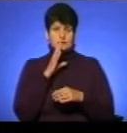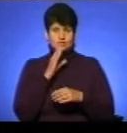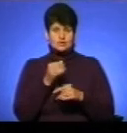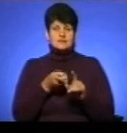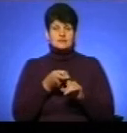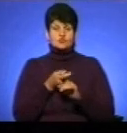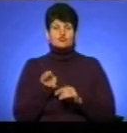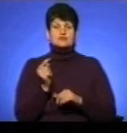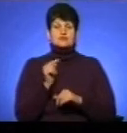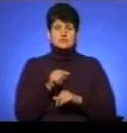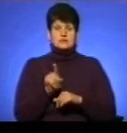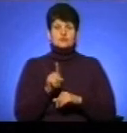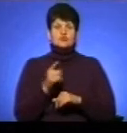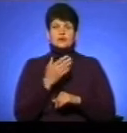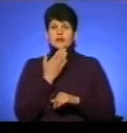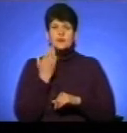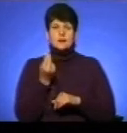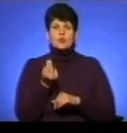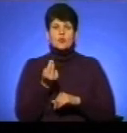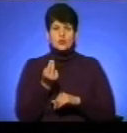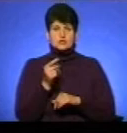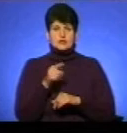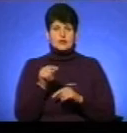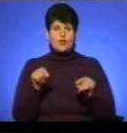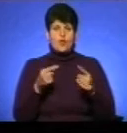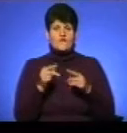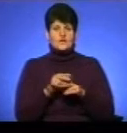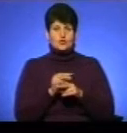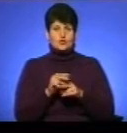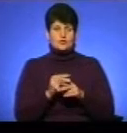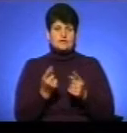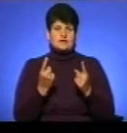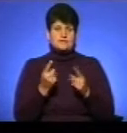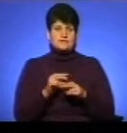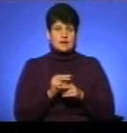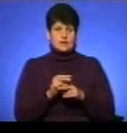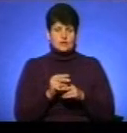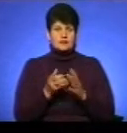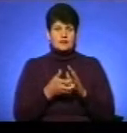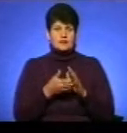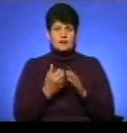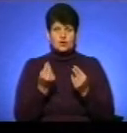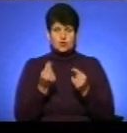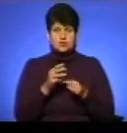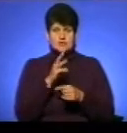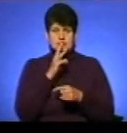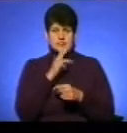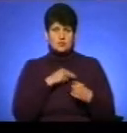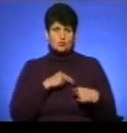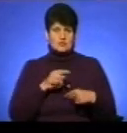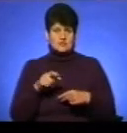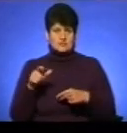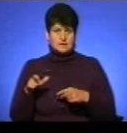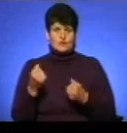зв'язку з тим, що нема коштів для його відломлення, капітальних ремонтів, не вистачає грошей на зарплату працівникам,